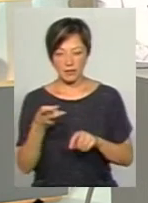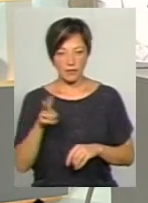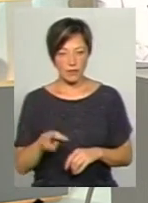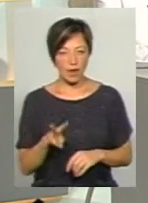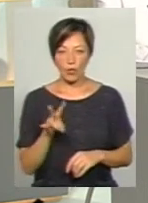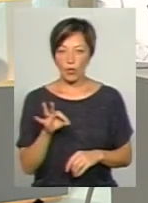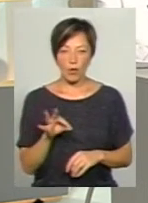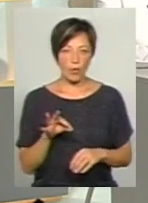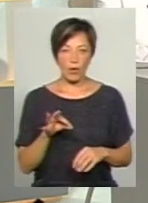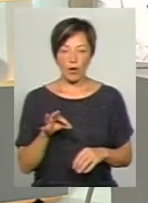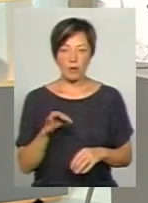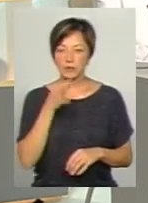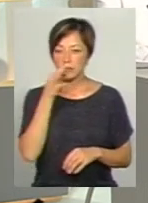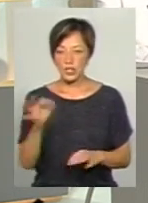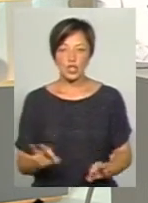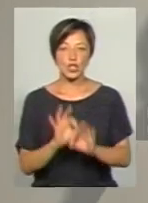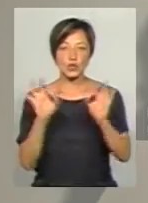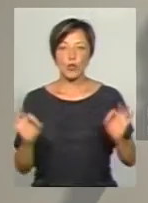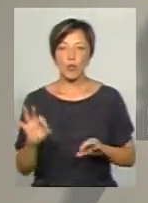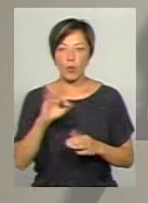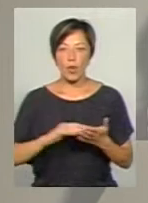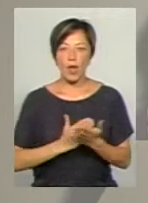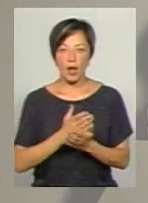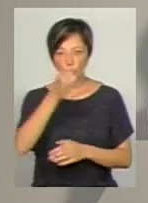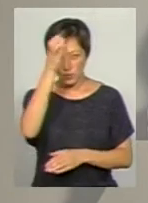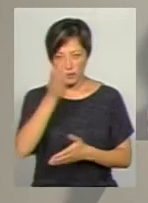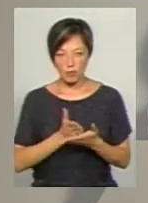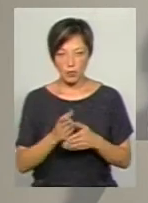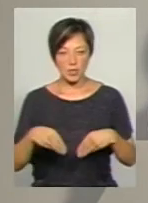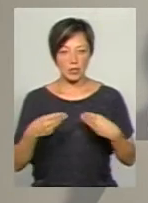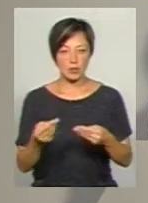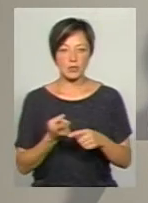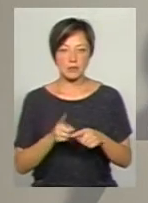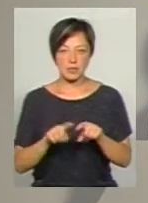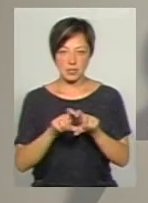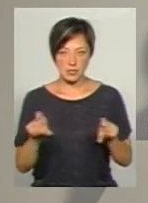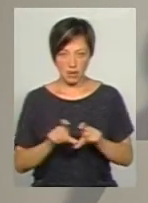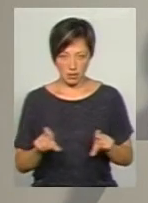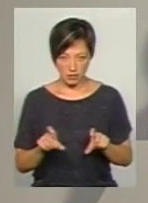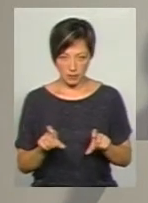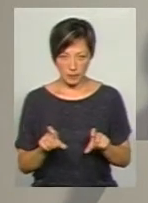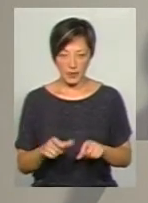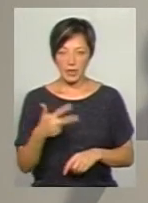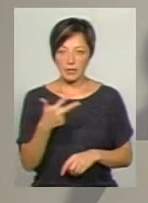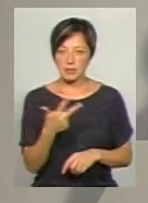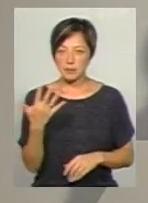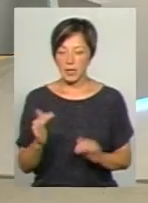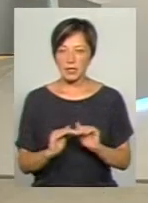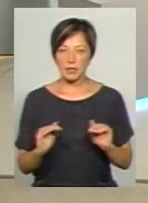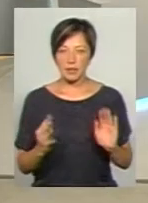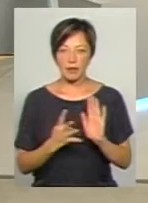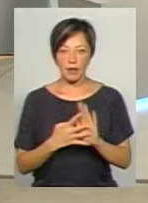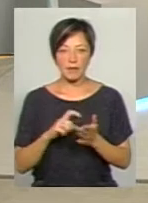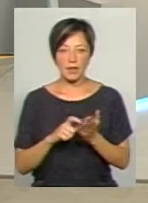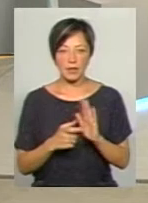але не прозвучало жодного аргументу про якість освітніх послуг, які надаються у цих навчальних закладах. 35 учнів на 9